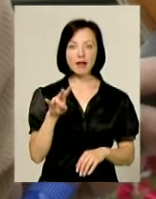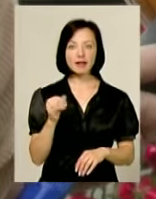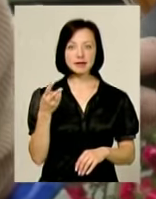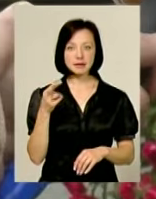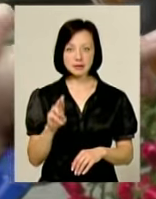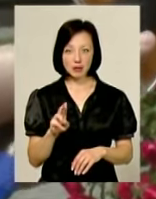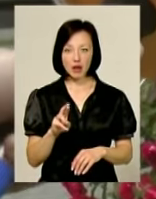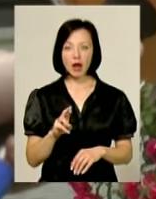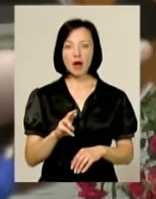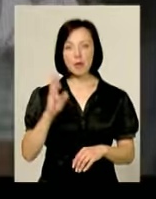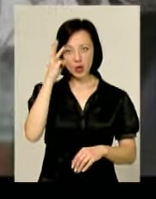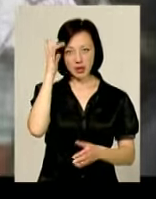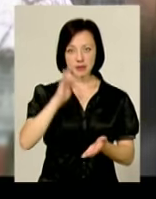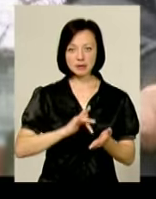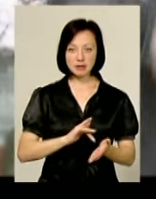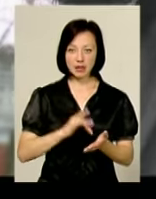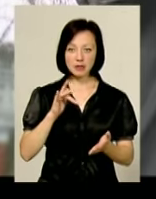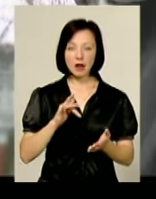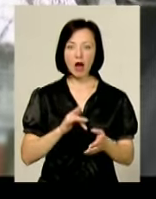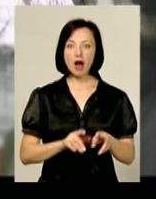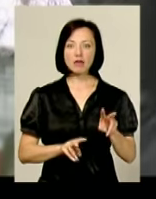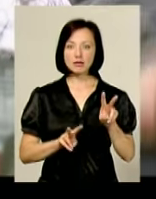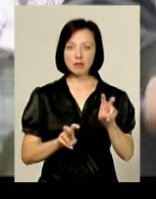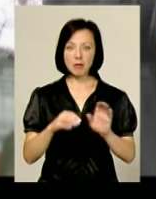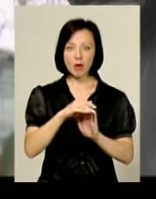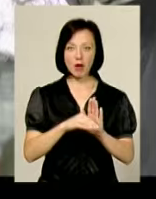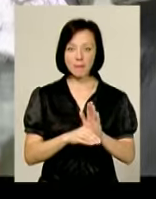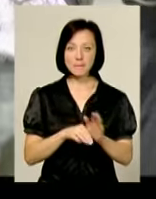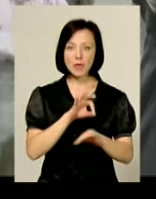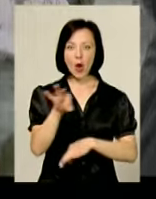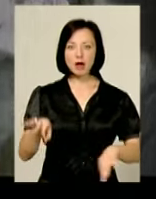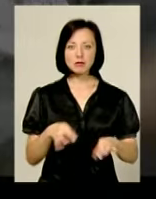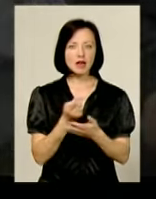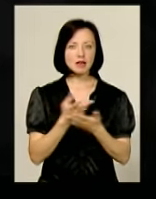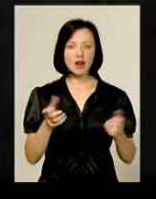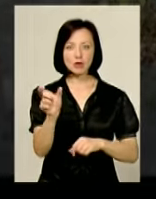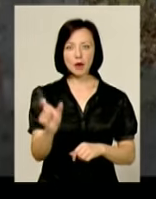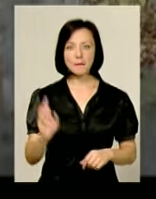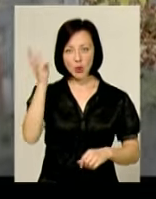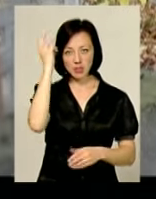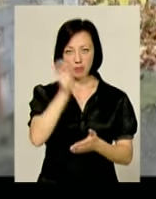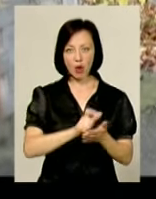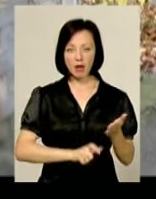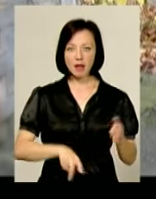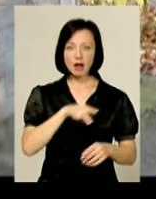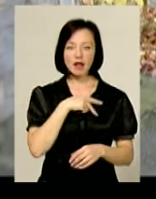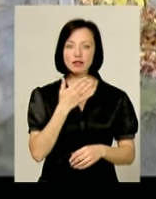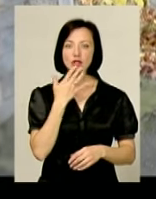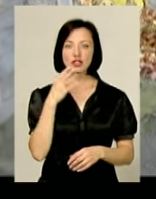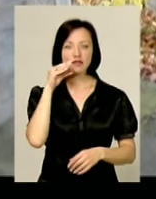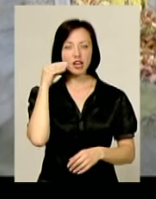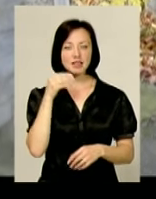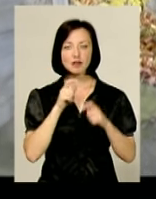передачі «Откровення від Павла» телециклу «Імена». Її проект – про яскраву особистість подільського поета, лауреата Національної